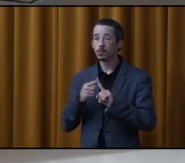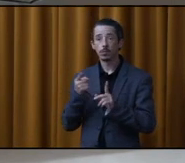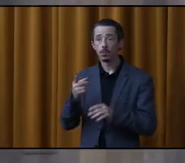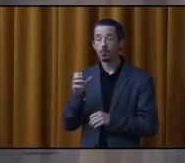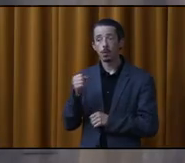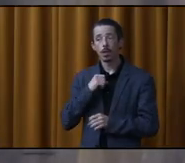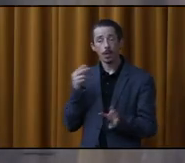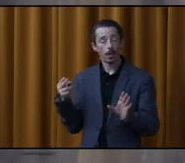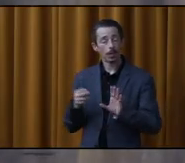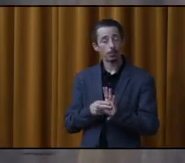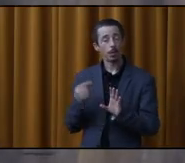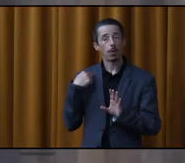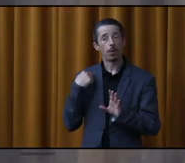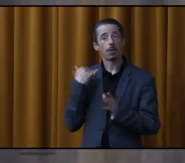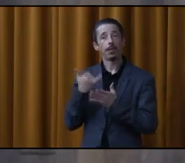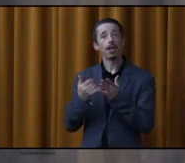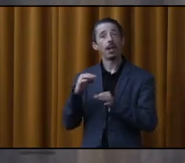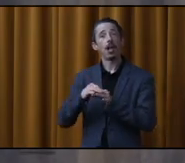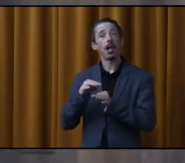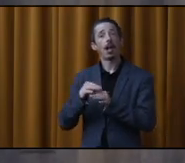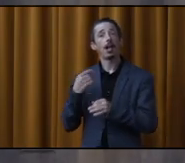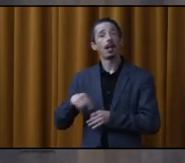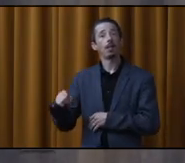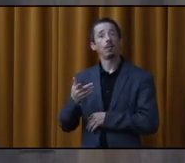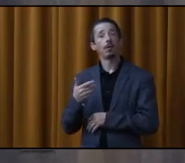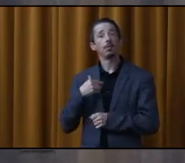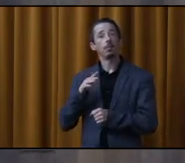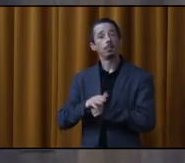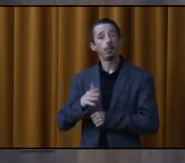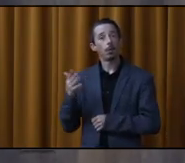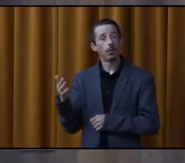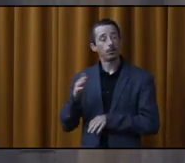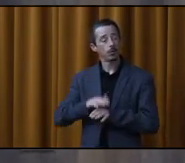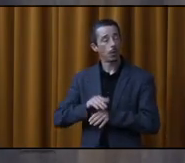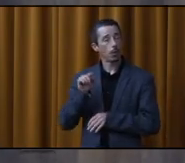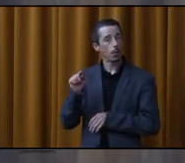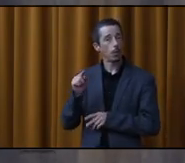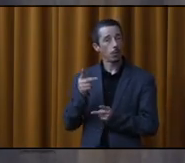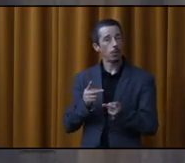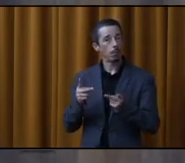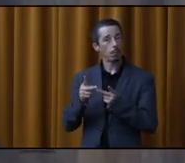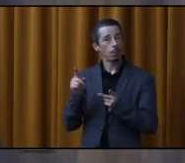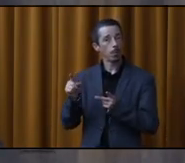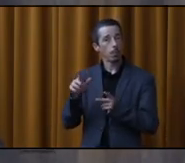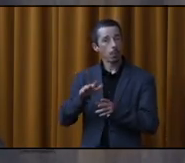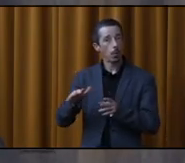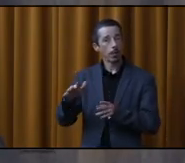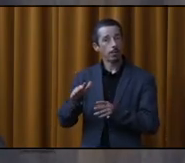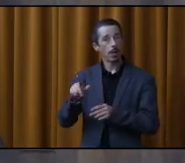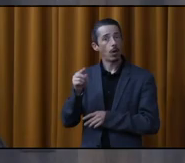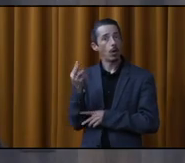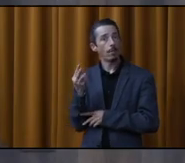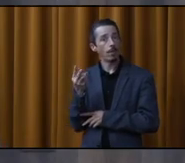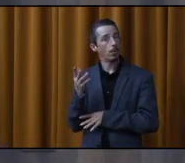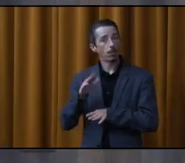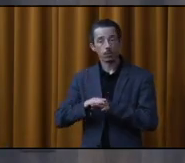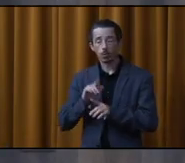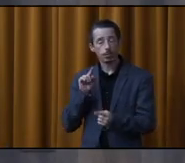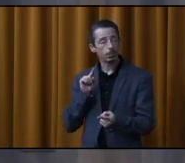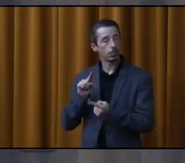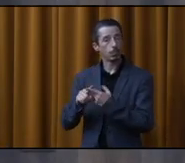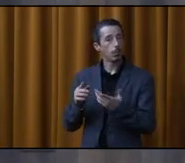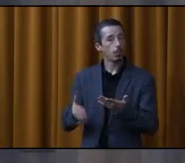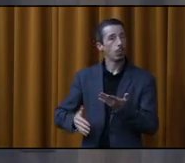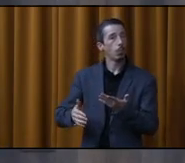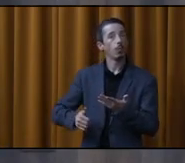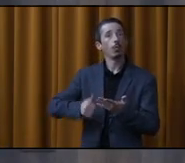pris l'engagement lors de la dernière campagne électorale qu'il n'arriverait rien au niveau du parc Lefebvre, tant ou si longtemps qu